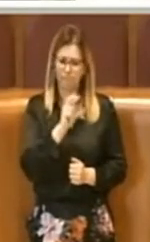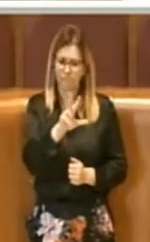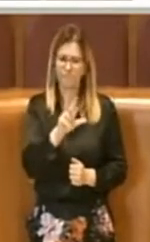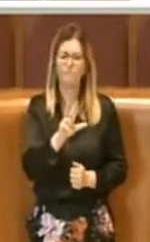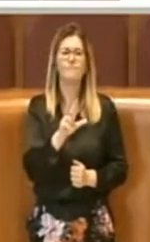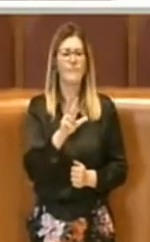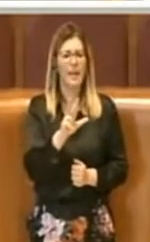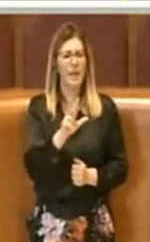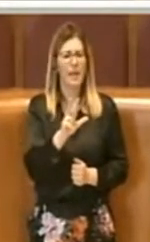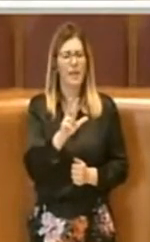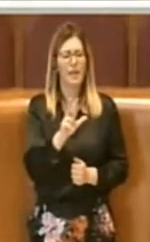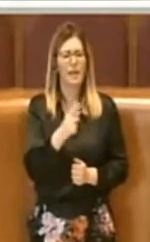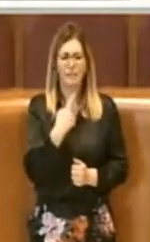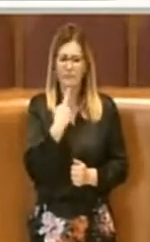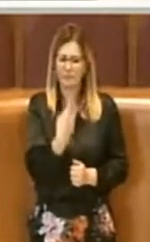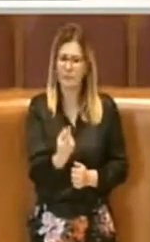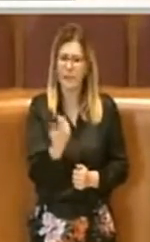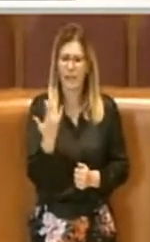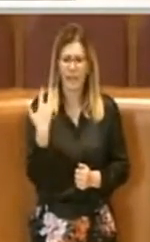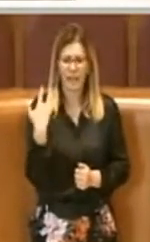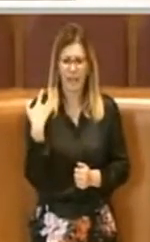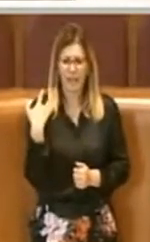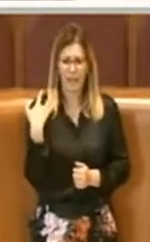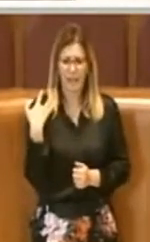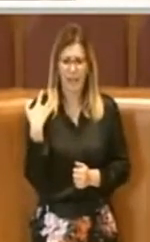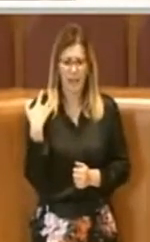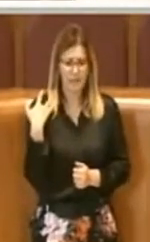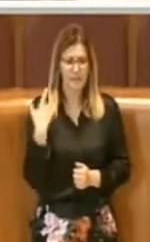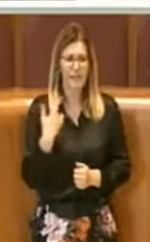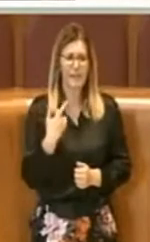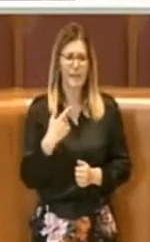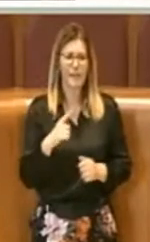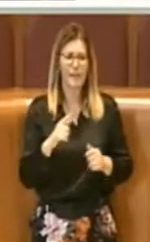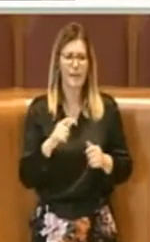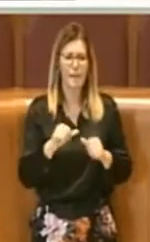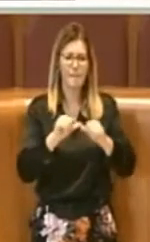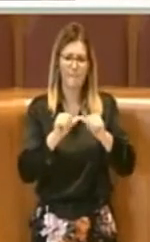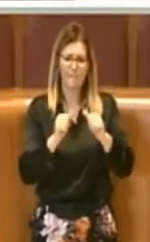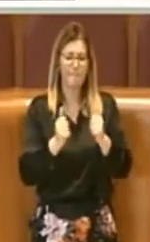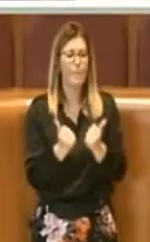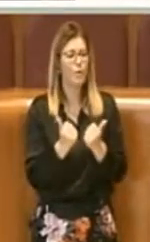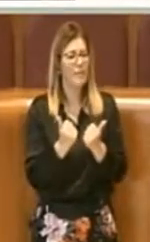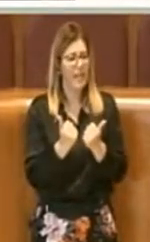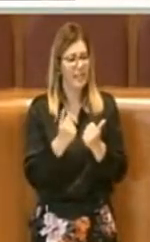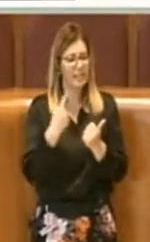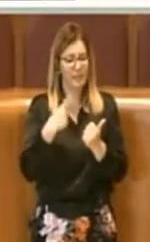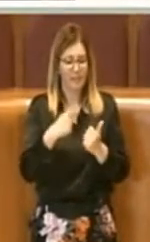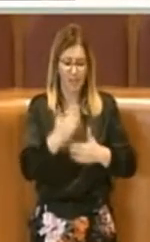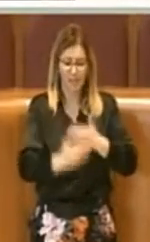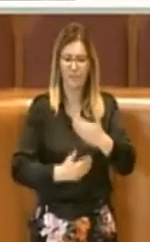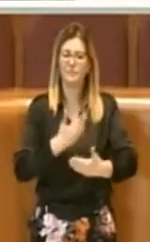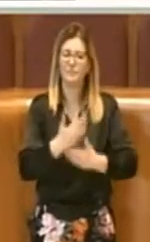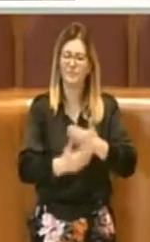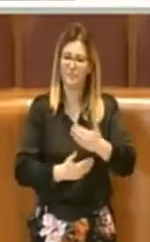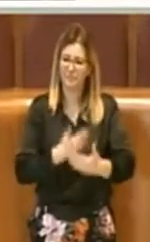le modalità dello svolgimento di queste